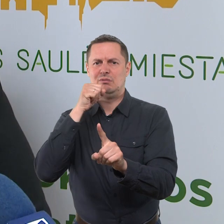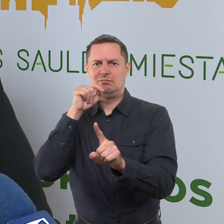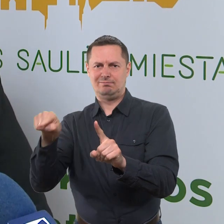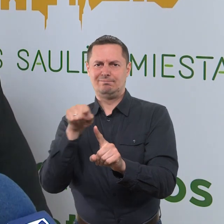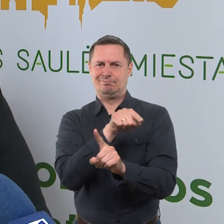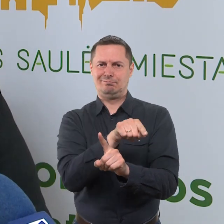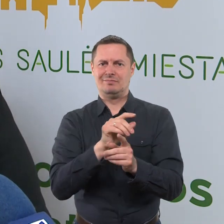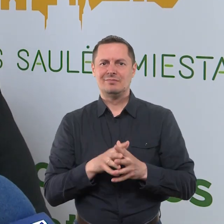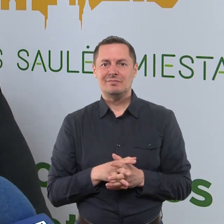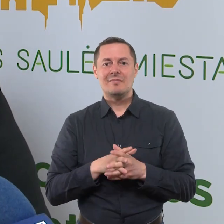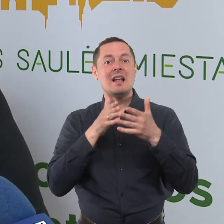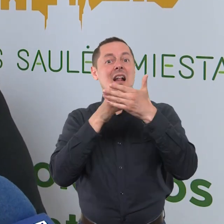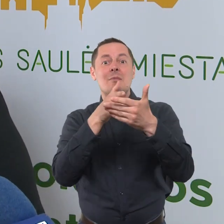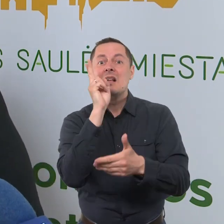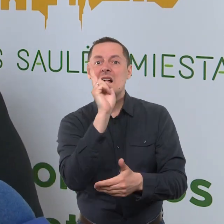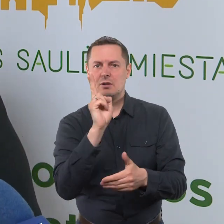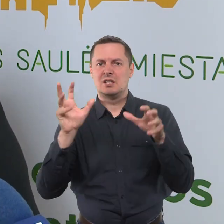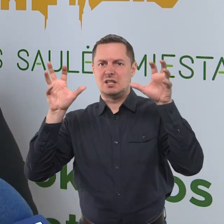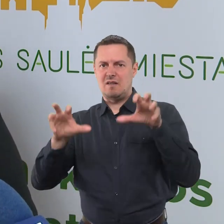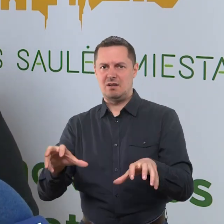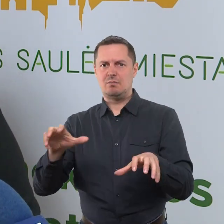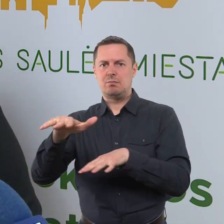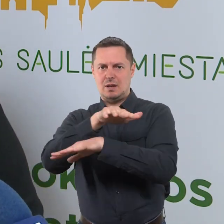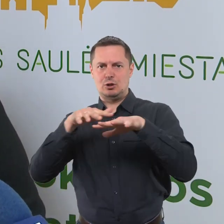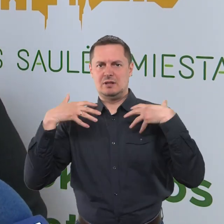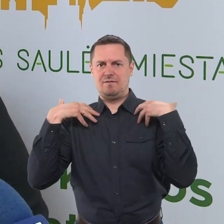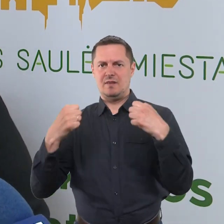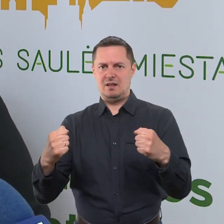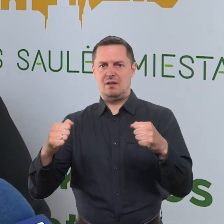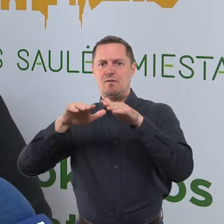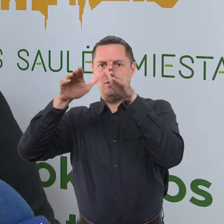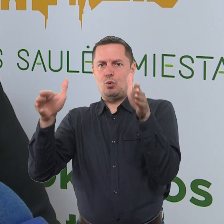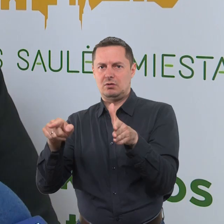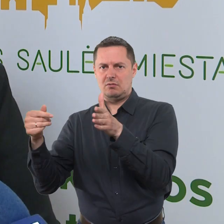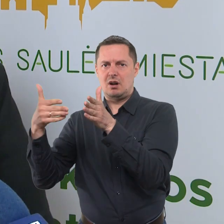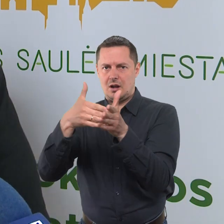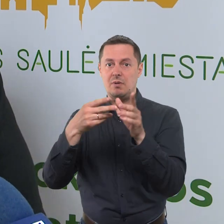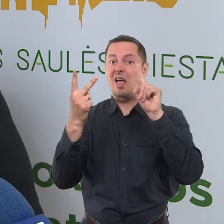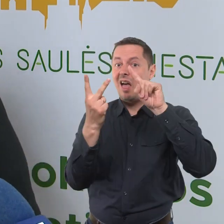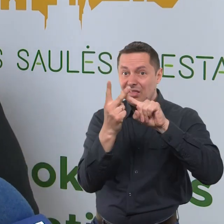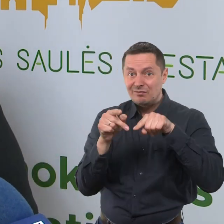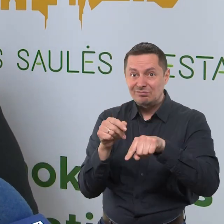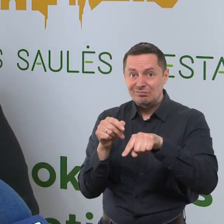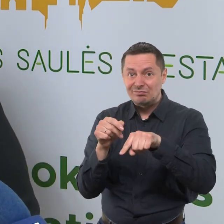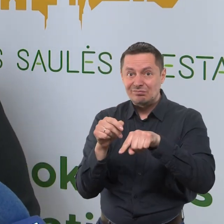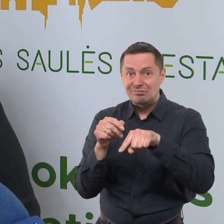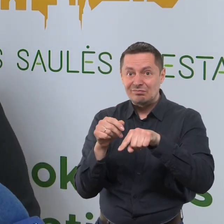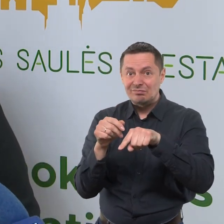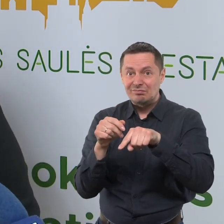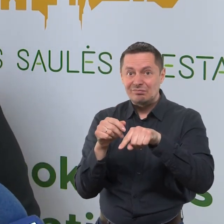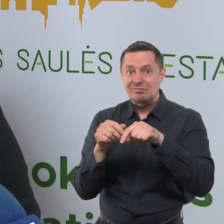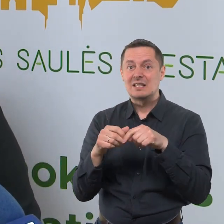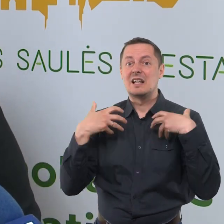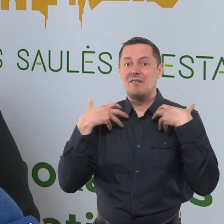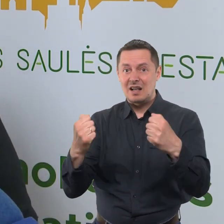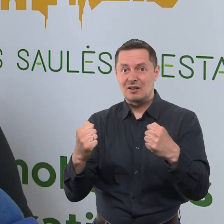remiamas iš Šiauliu miesto savivaldybės visuomenės sveikatos specialiosios programos fondo. Kitas projektas yra remiamas